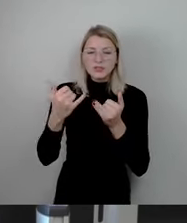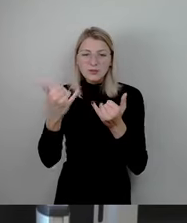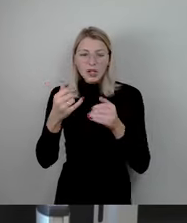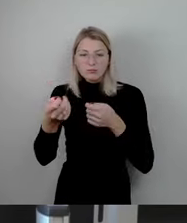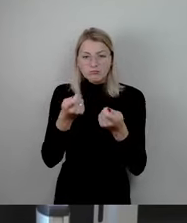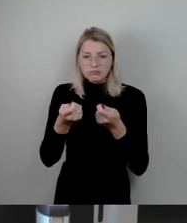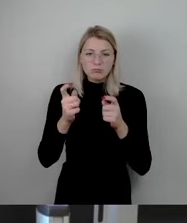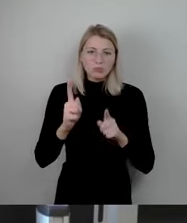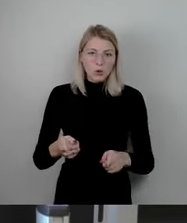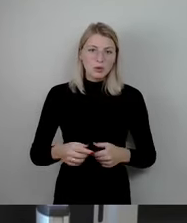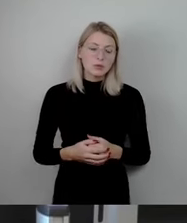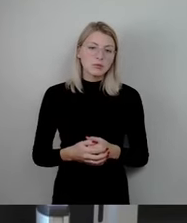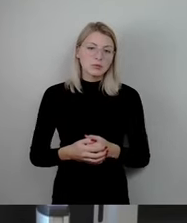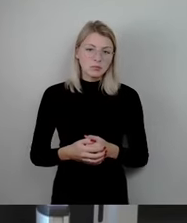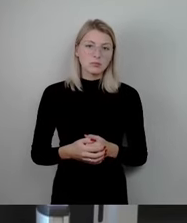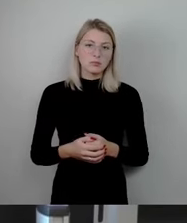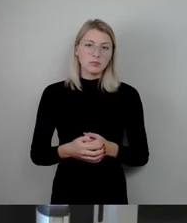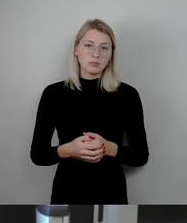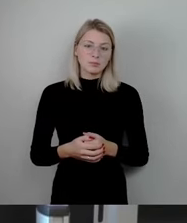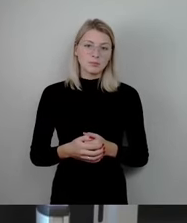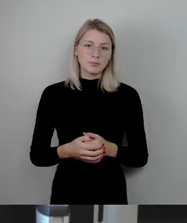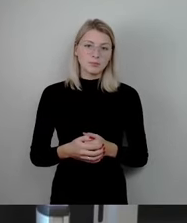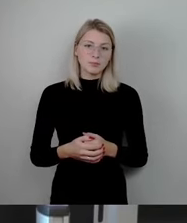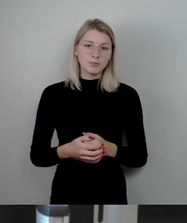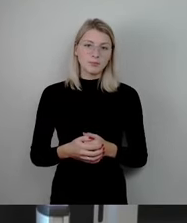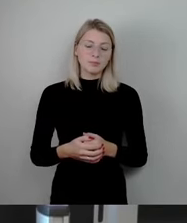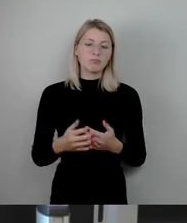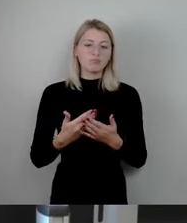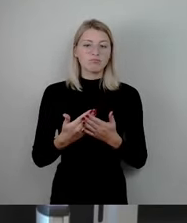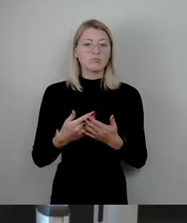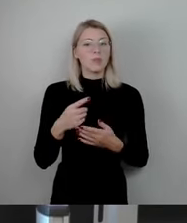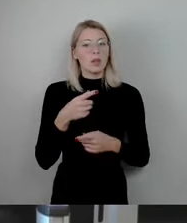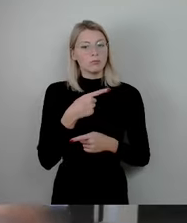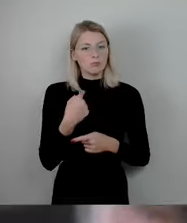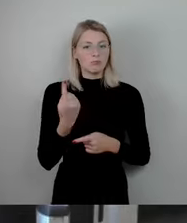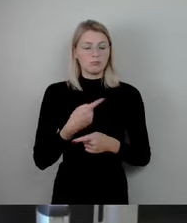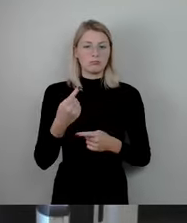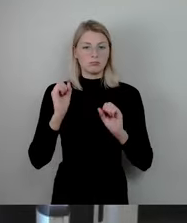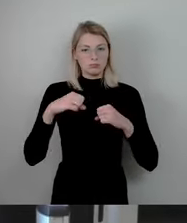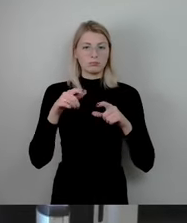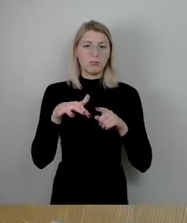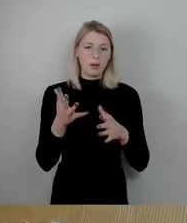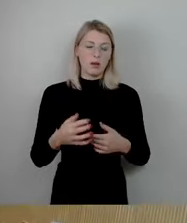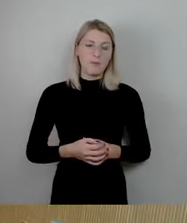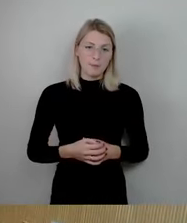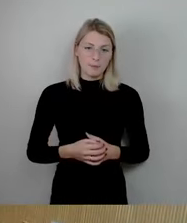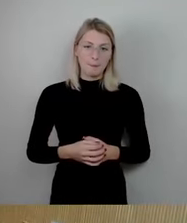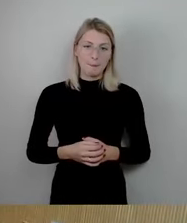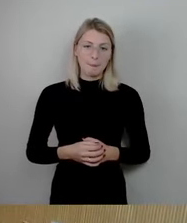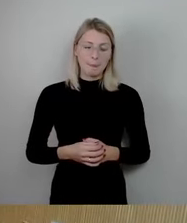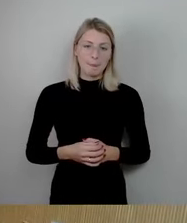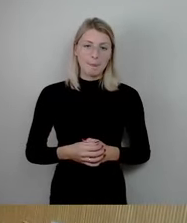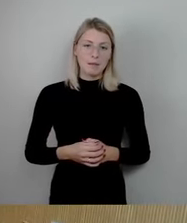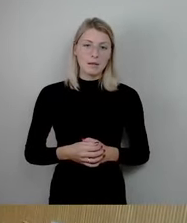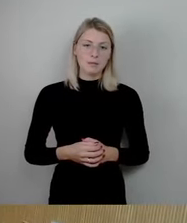man es vielleicht in die eine oder auch in die andere Richtung weiterentwickeln kann. Unsere Zustimmung hat der Antrag. Vielen Dank. So, damit sind